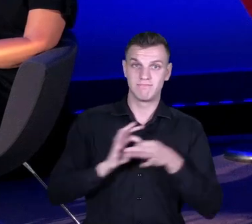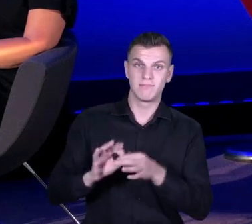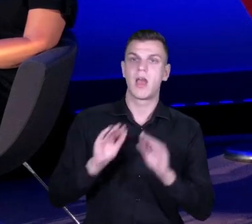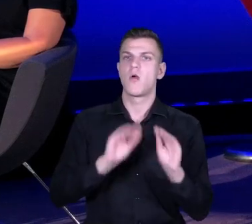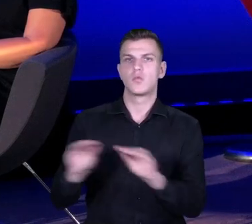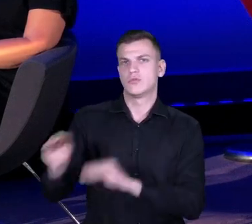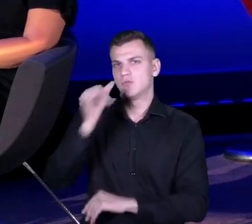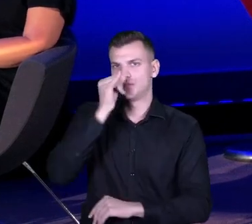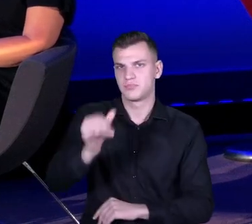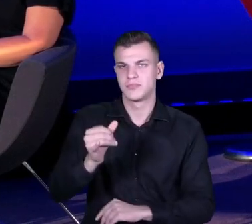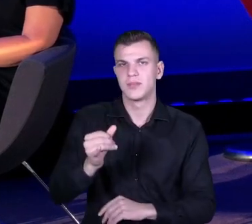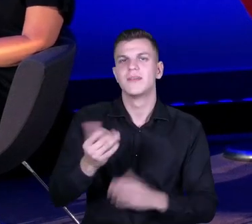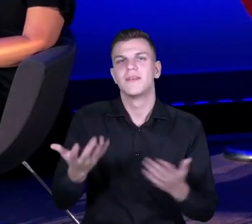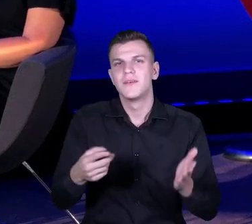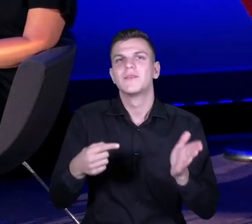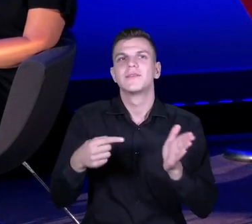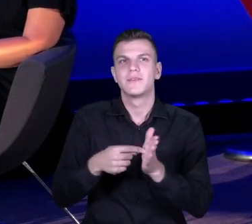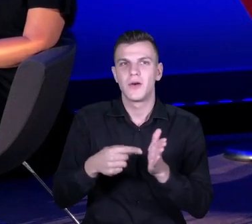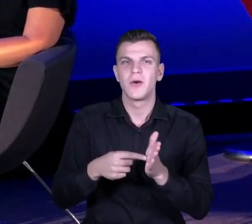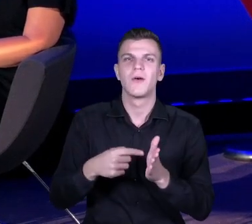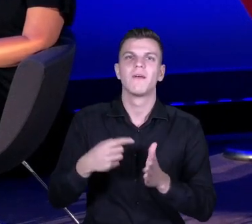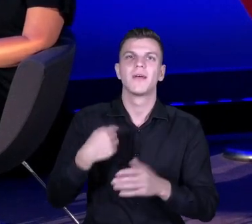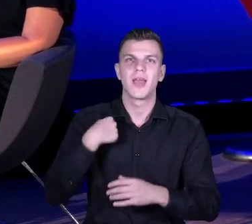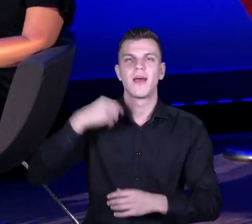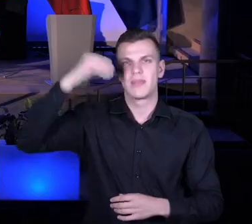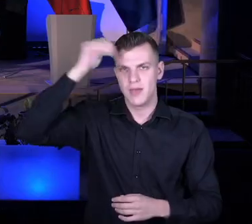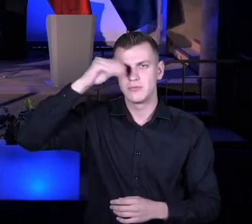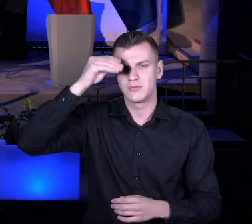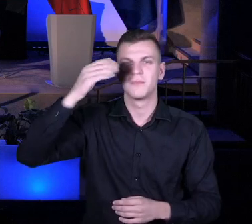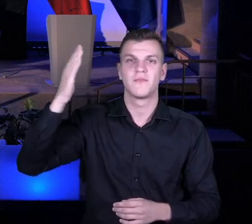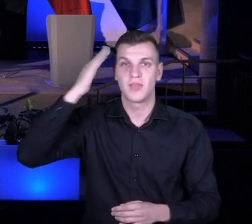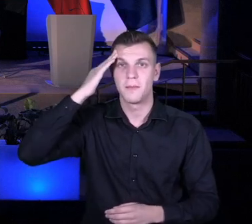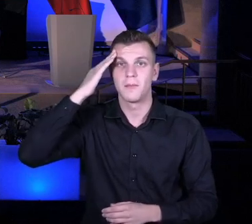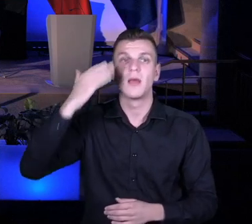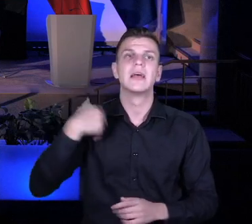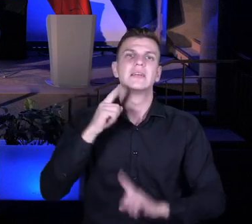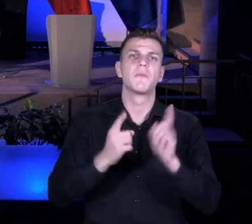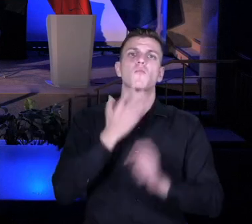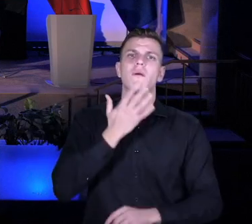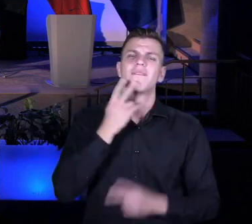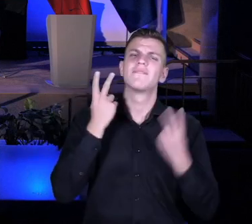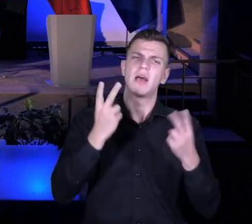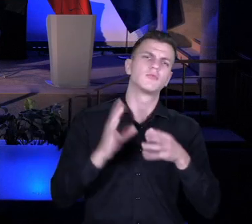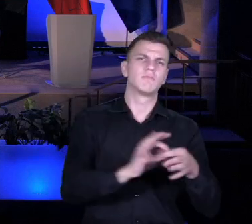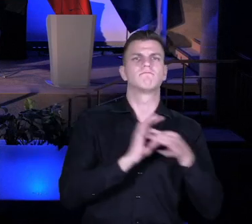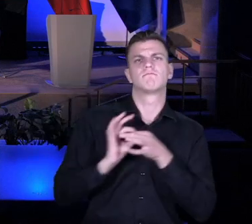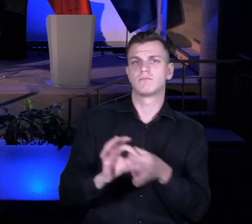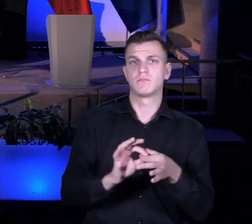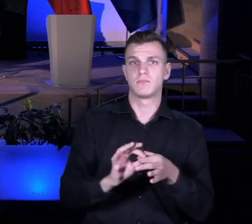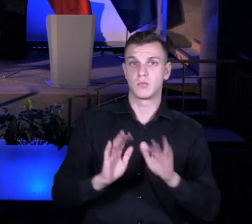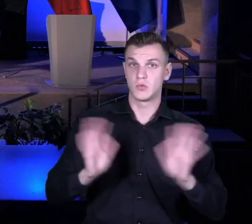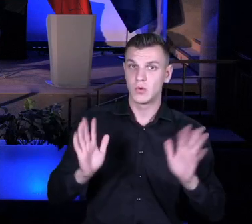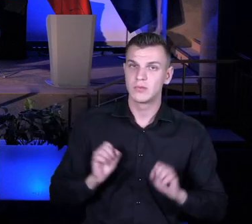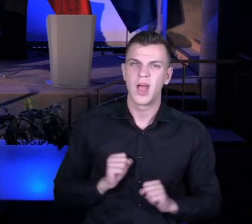moje kolejne takie doświadczenie, że samo mówienie o tym, że te relacje są ważne, to jest trochę za mało. Że moją rolą jest